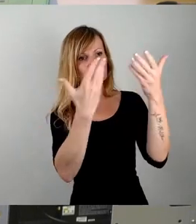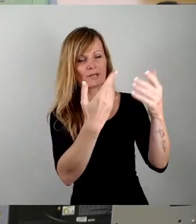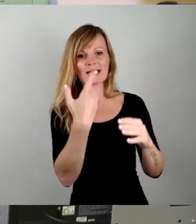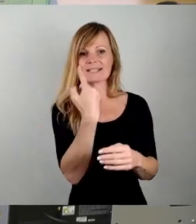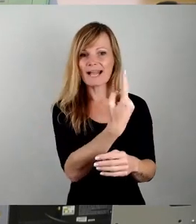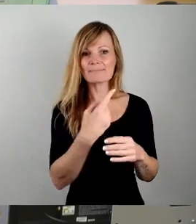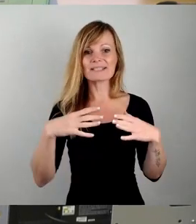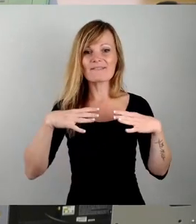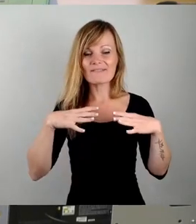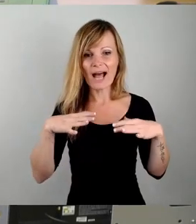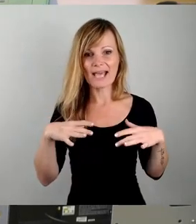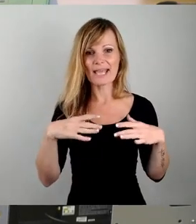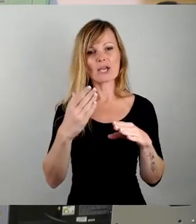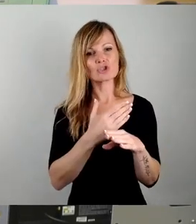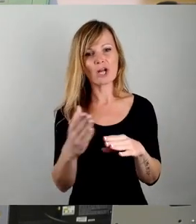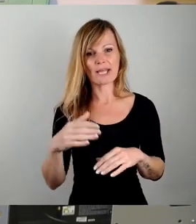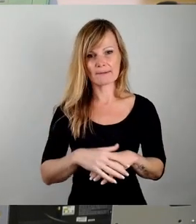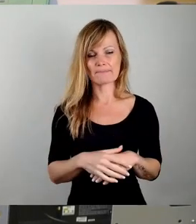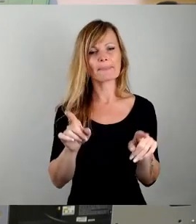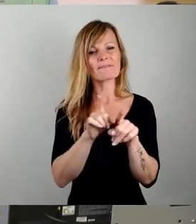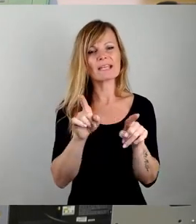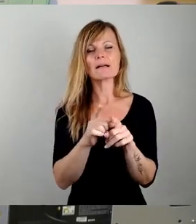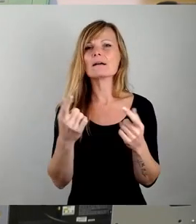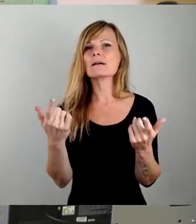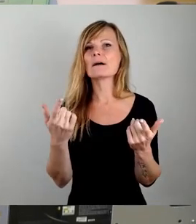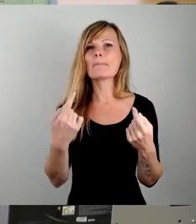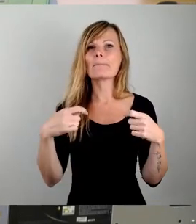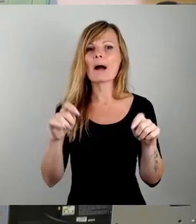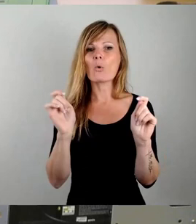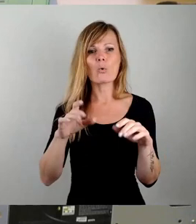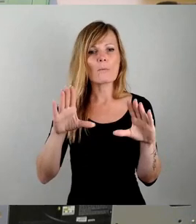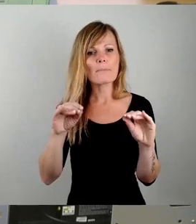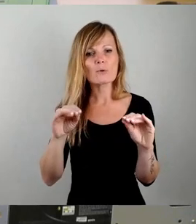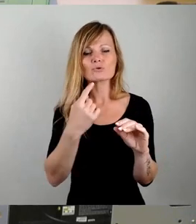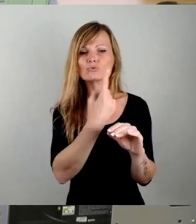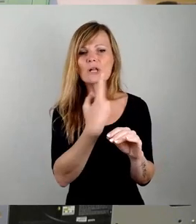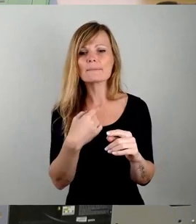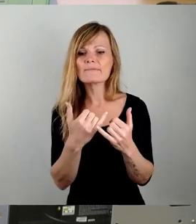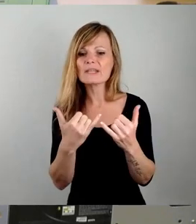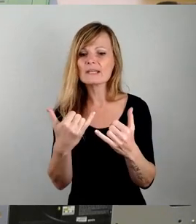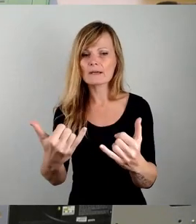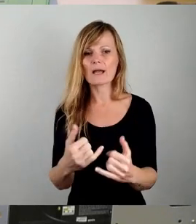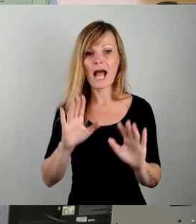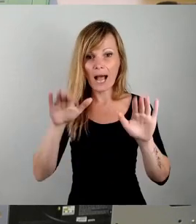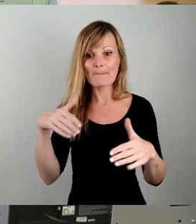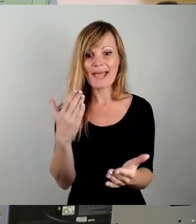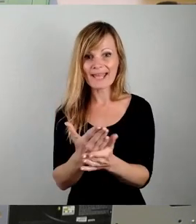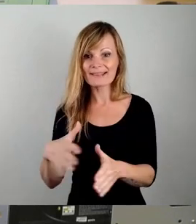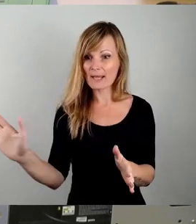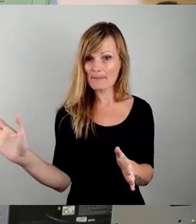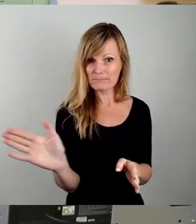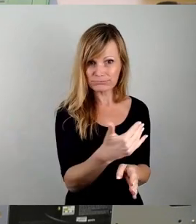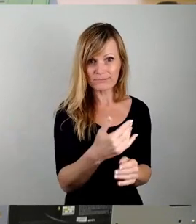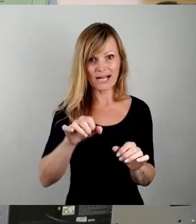frei das einer baulichen Nutzung zuzuführen, dass dann am Ende die Garagen alle abgerissen sind, aber trotzdem nichts gebaut wird.